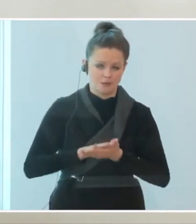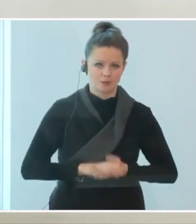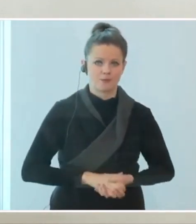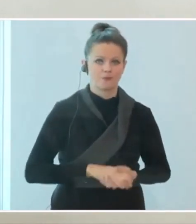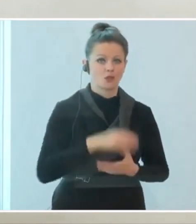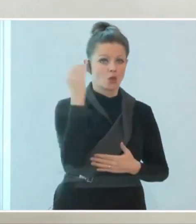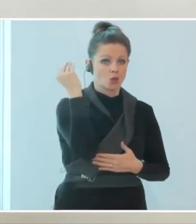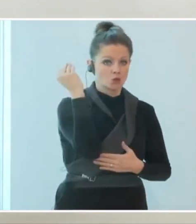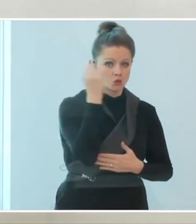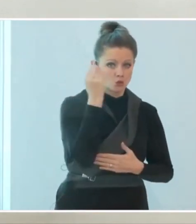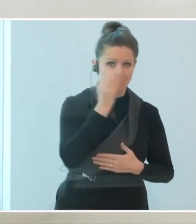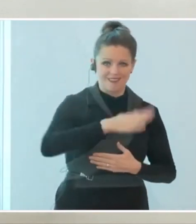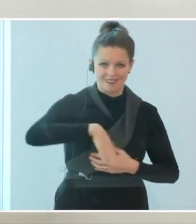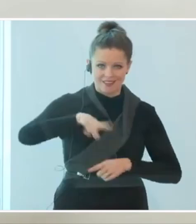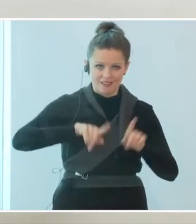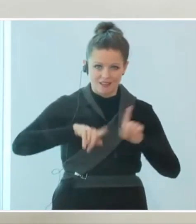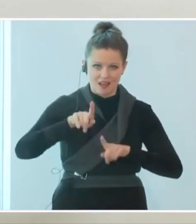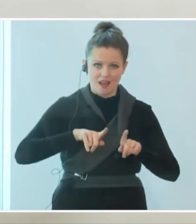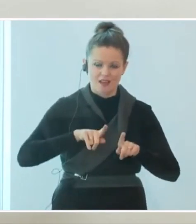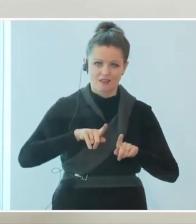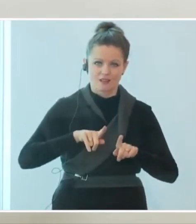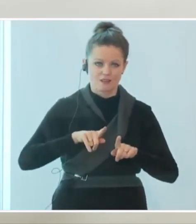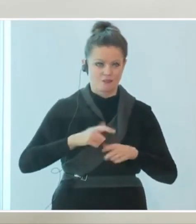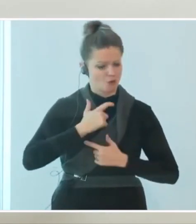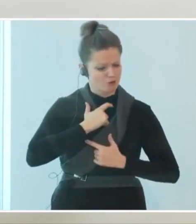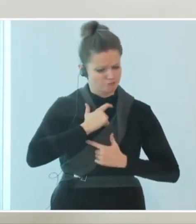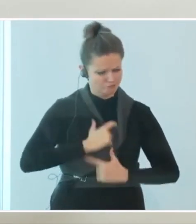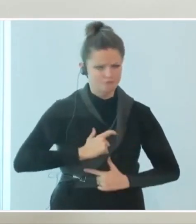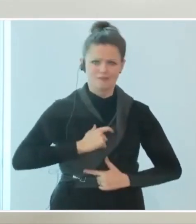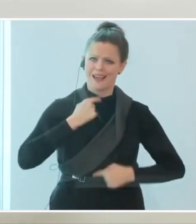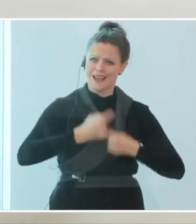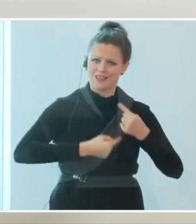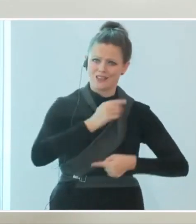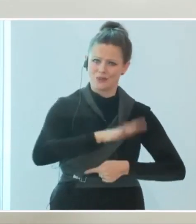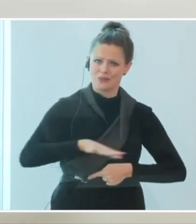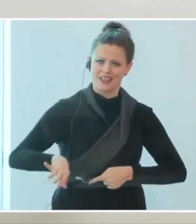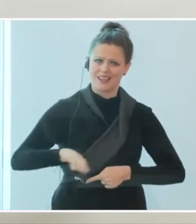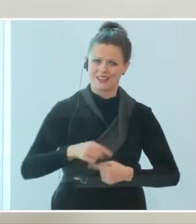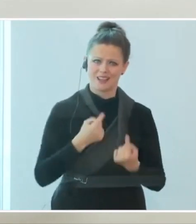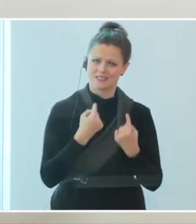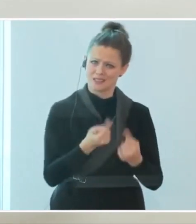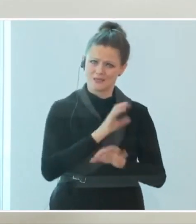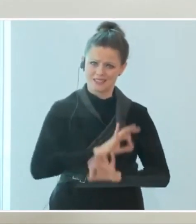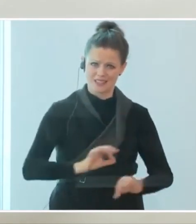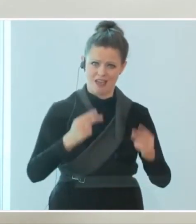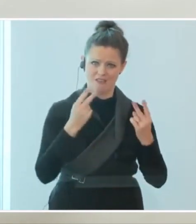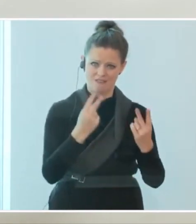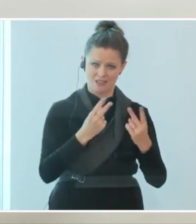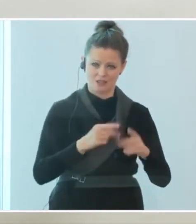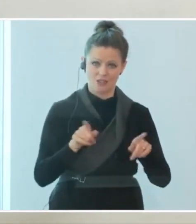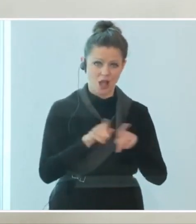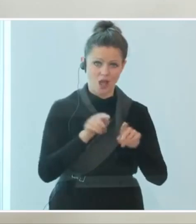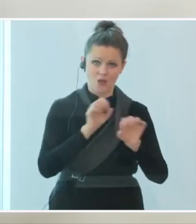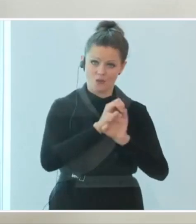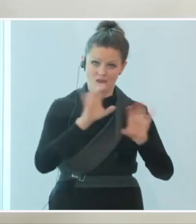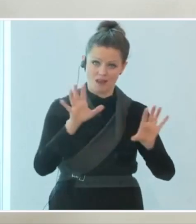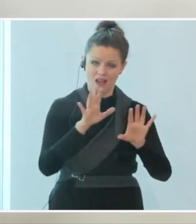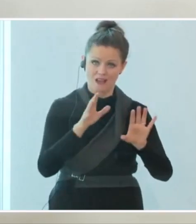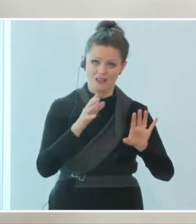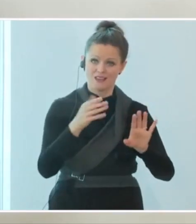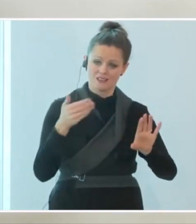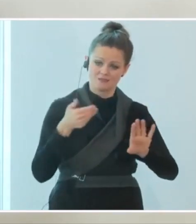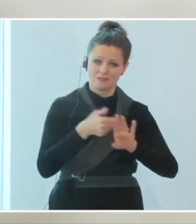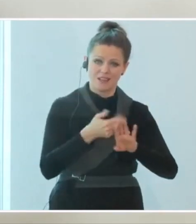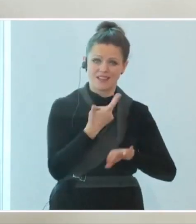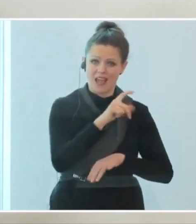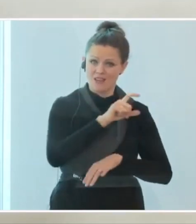Kindergärten sind ja für die persönliche Entwicklung der Kinder besonders wichtig und es war natürlich jetzt wieder drei Wochen